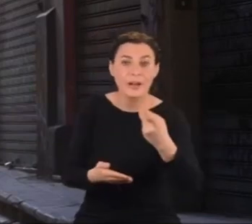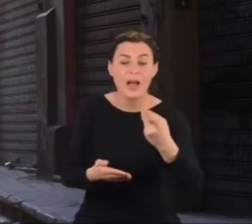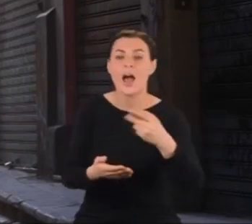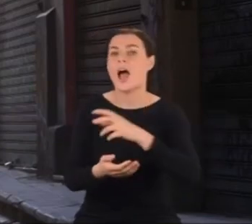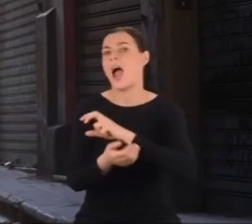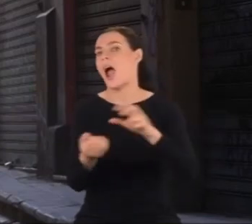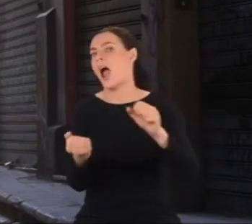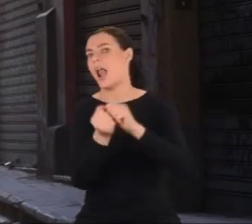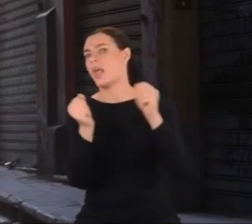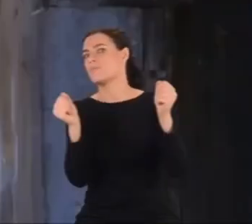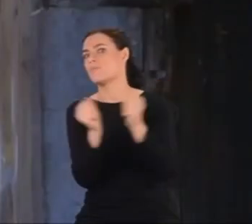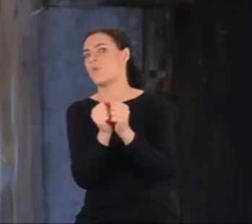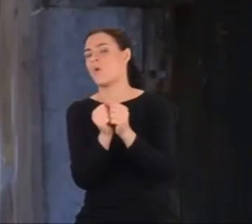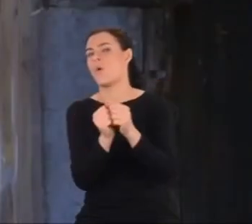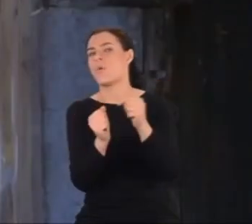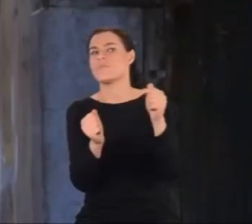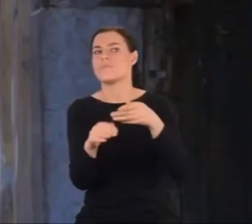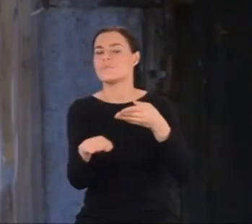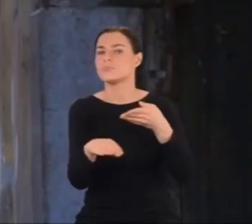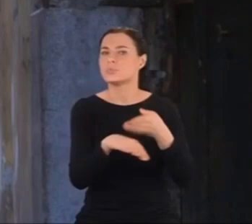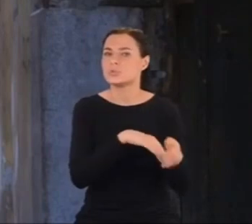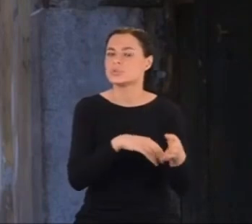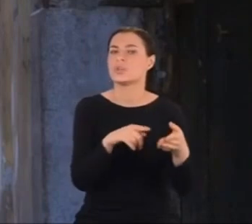musiał opóźnić powrót do Neapolu?